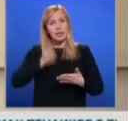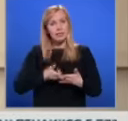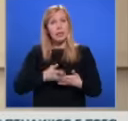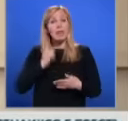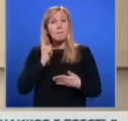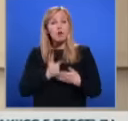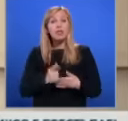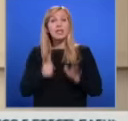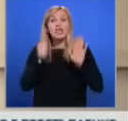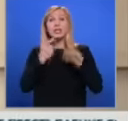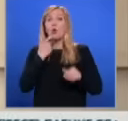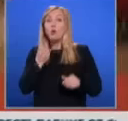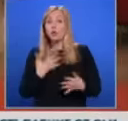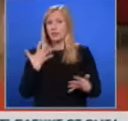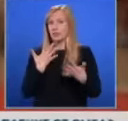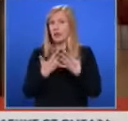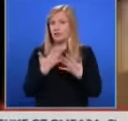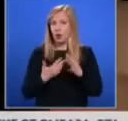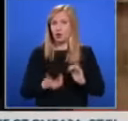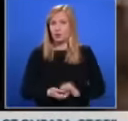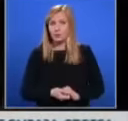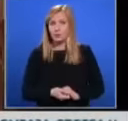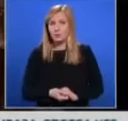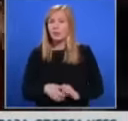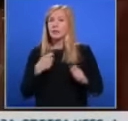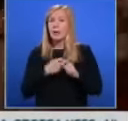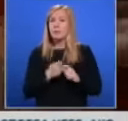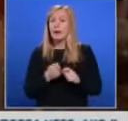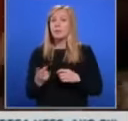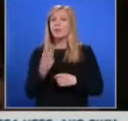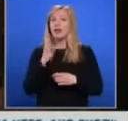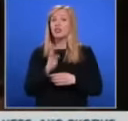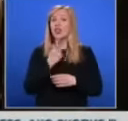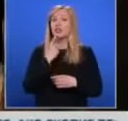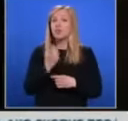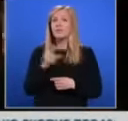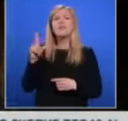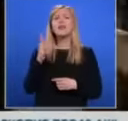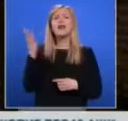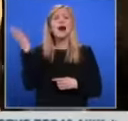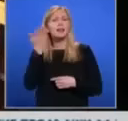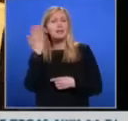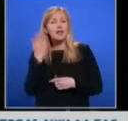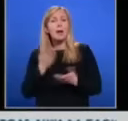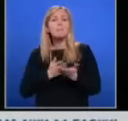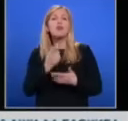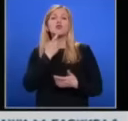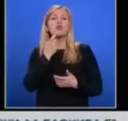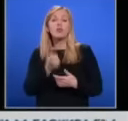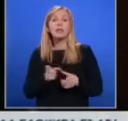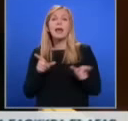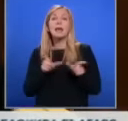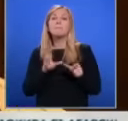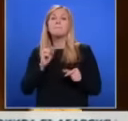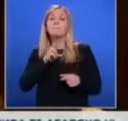може да бъде 6 години затвор. Създаден през 2014 в Латвия, през годините Медуза се превърна в един от